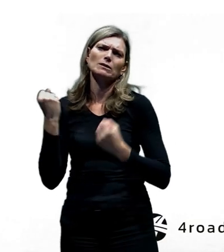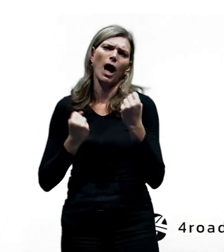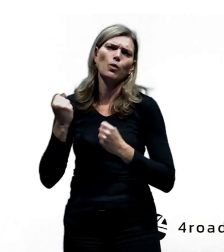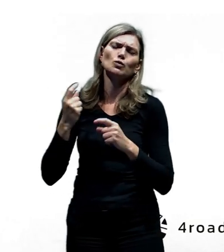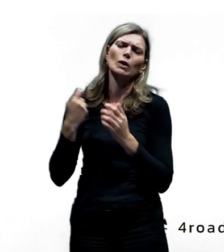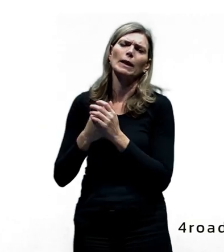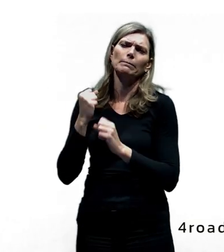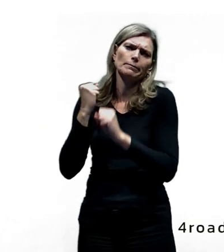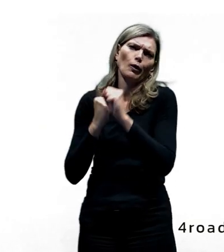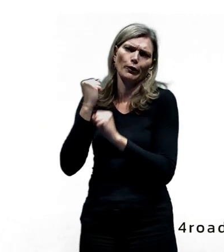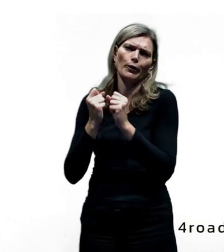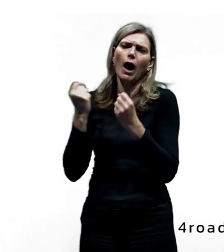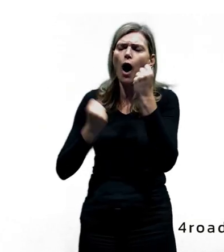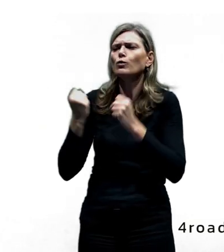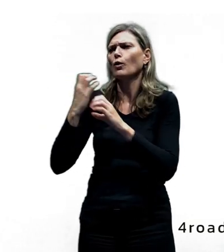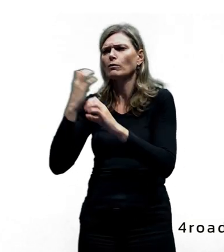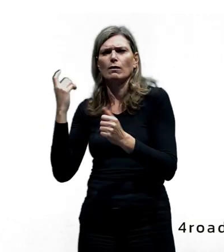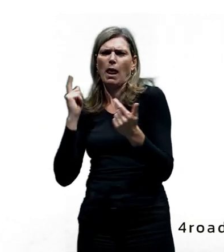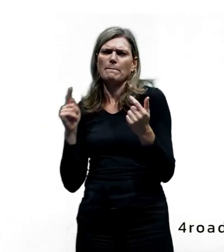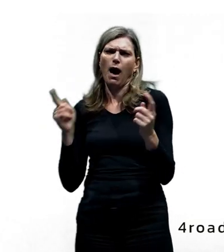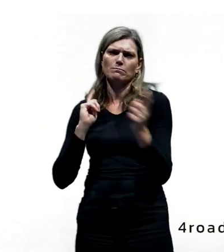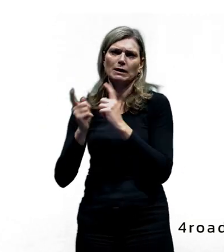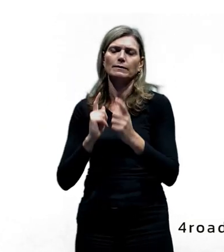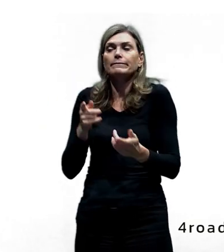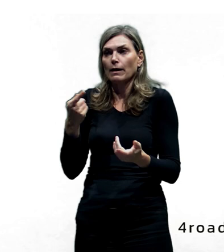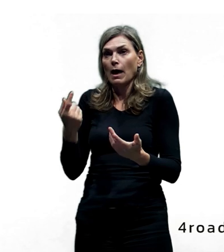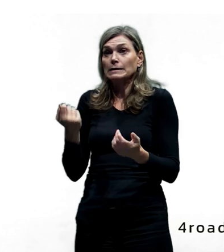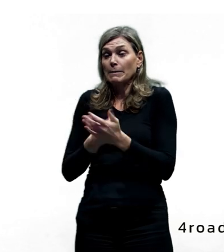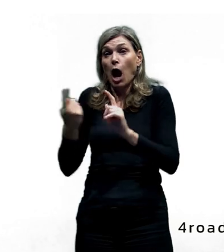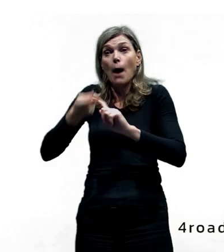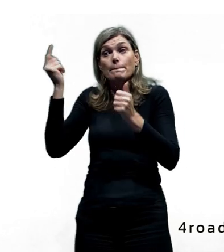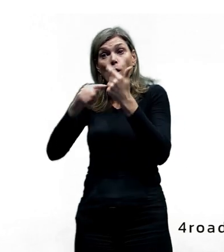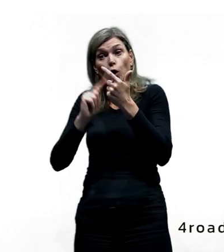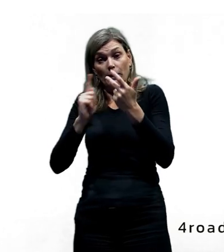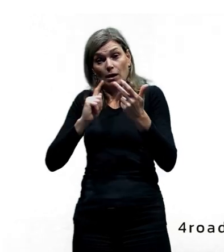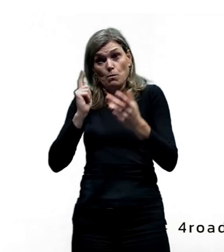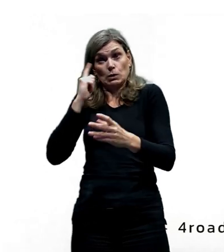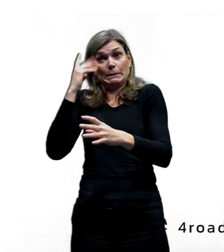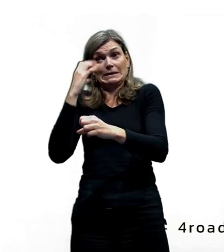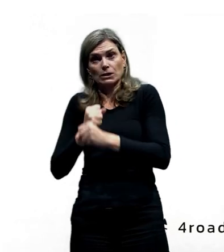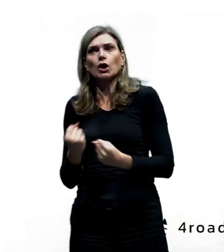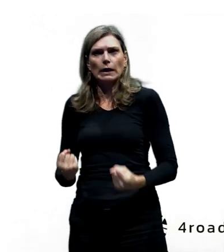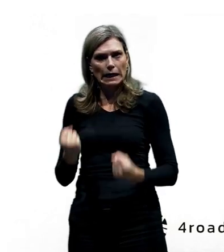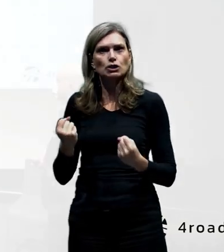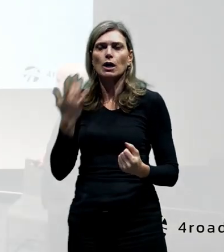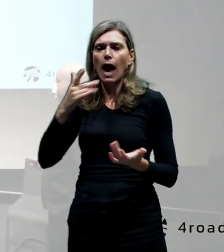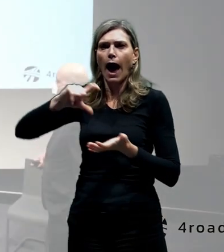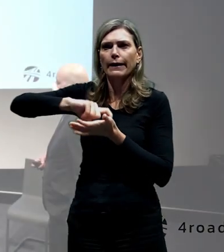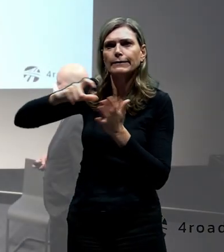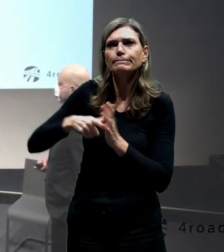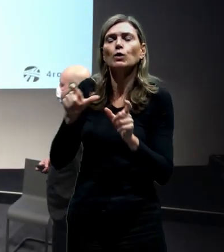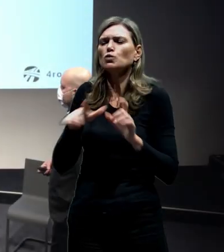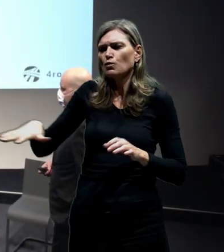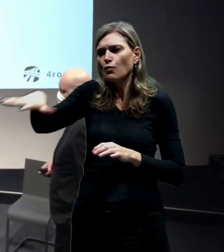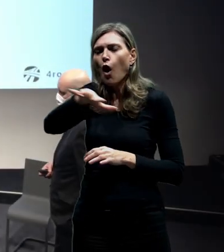Jak se taková úloha řeší? Je to velmi složitá prostorová úloha, protože se na velmi malém